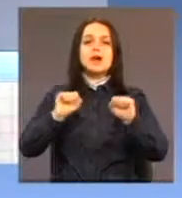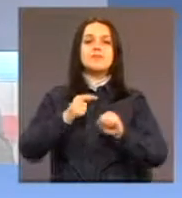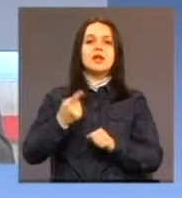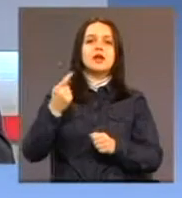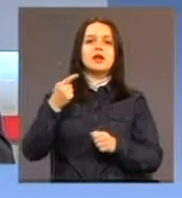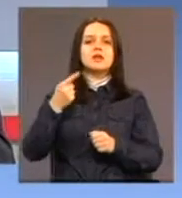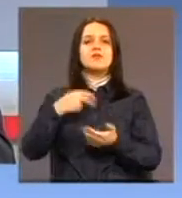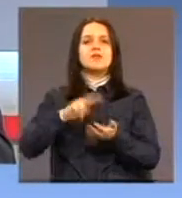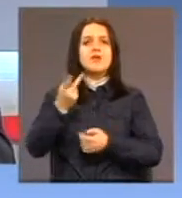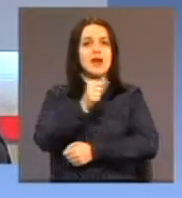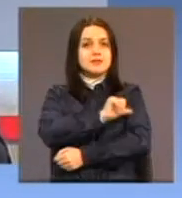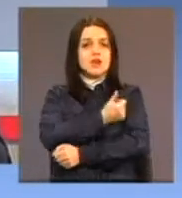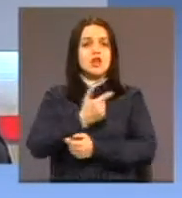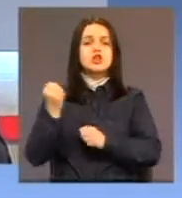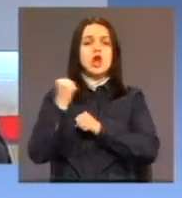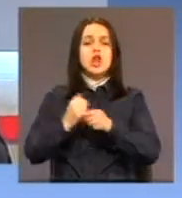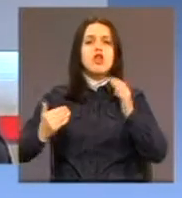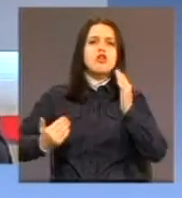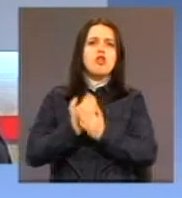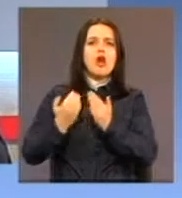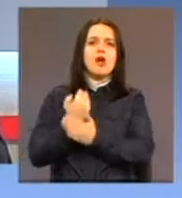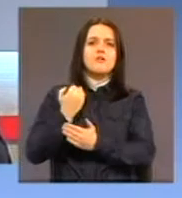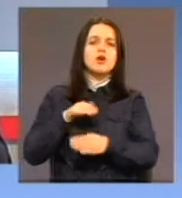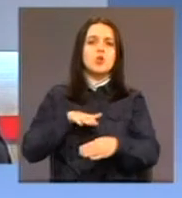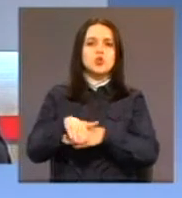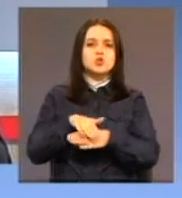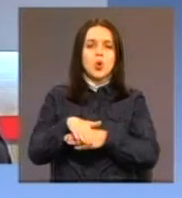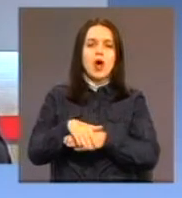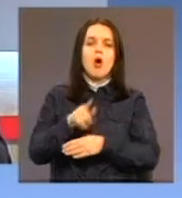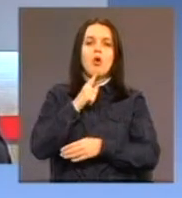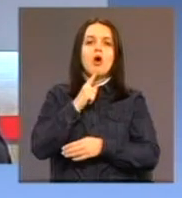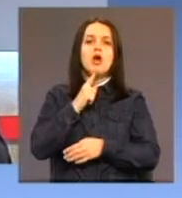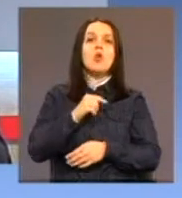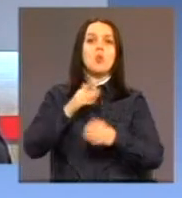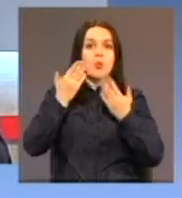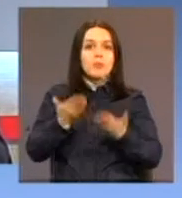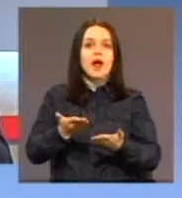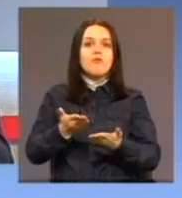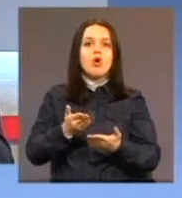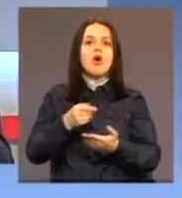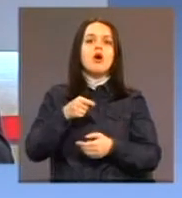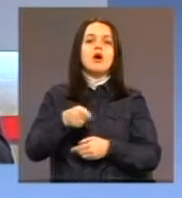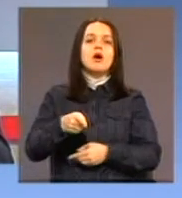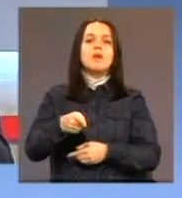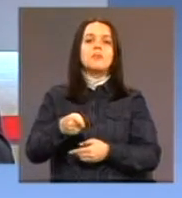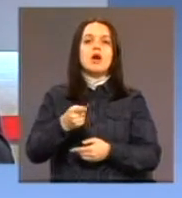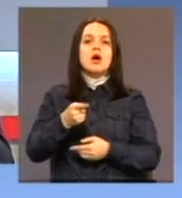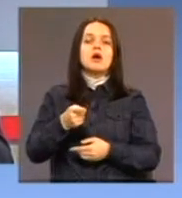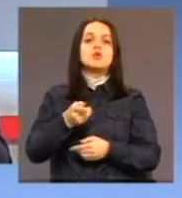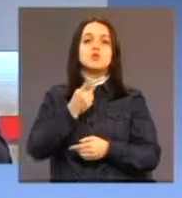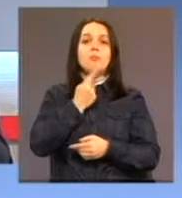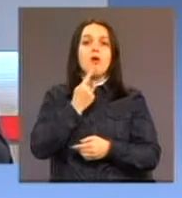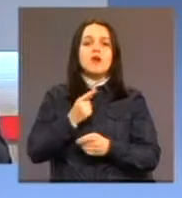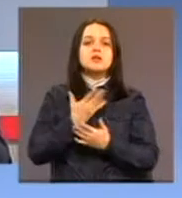čitav niz noviteta i novih usluga koje upravo idu na ruku što bolje pristupačnosti i